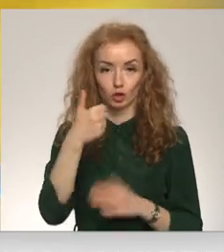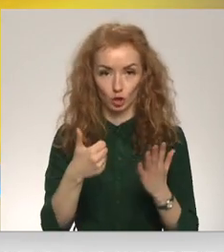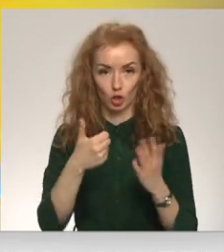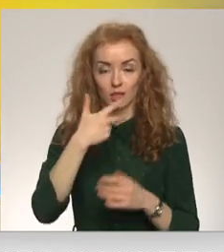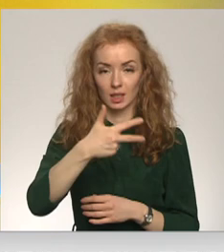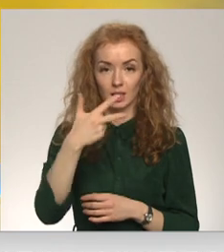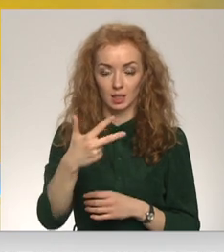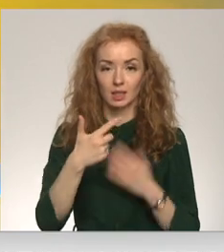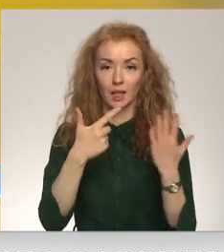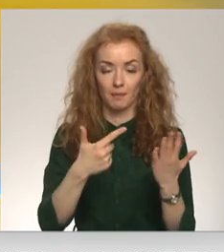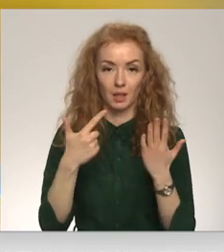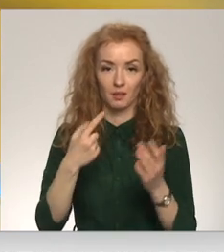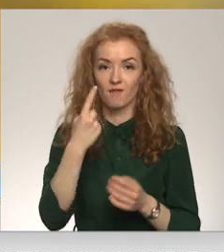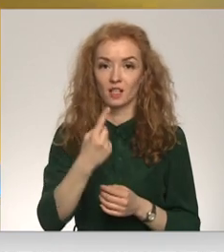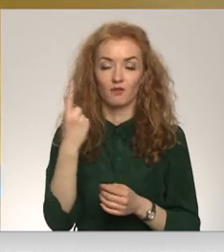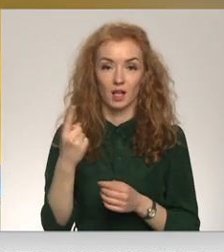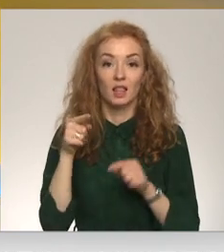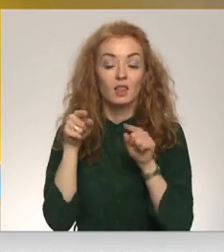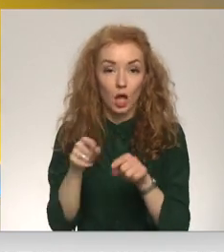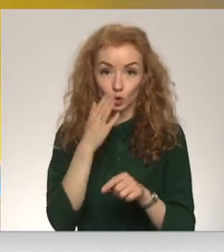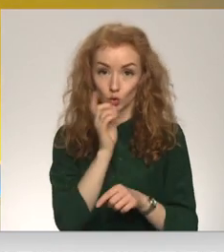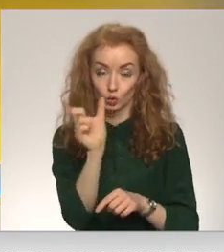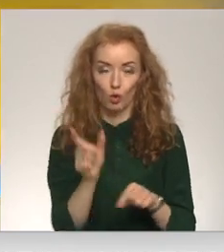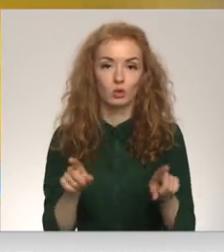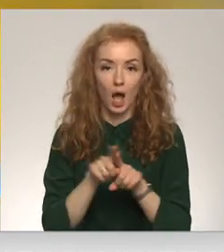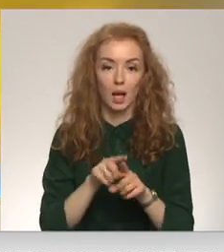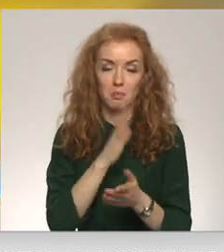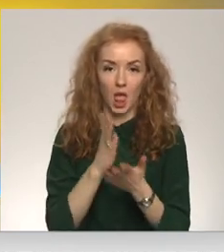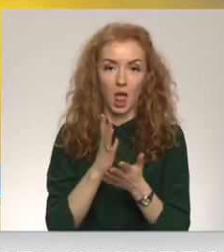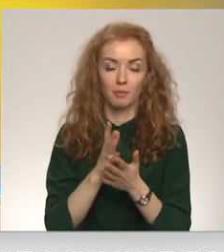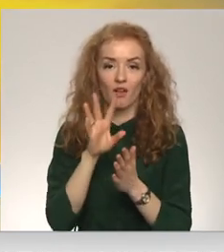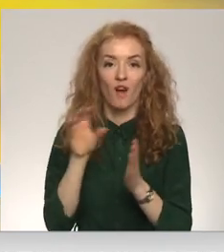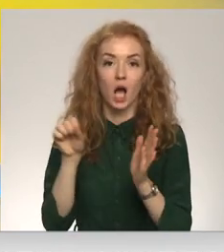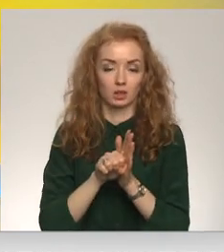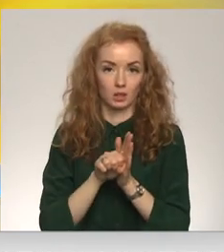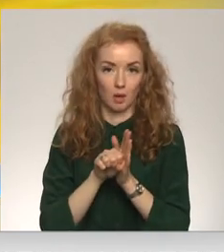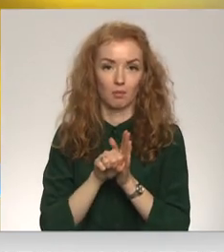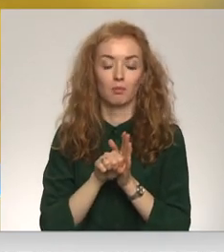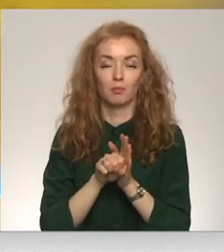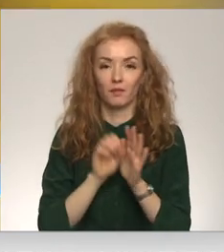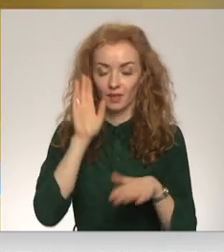7 7 1 1 un šis tālruni numurs ir pieejams arī vietnē WhatsApp, protams, visu dienakti.